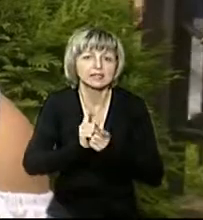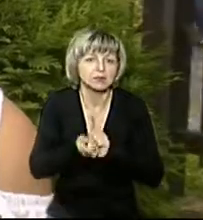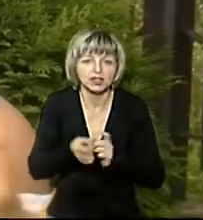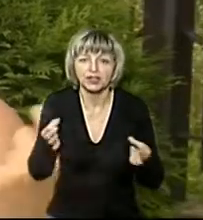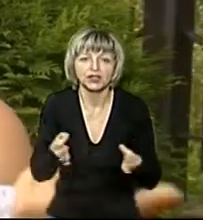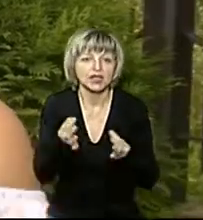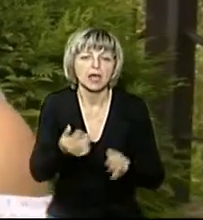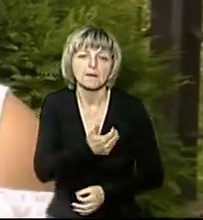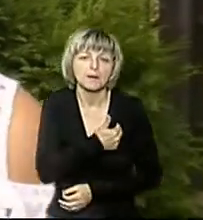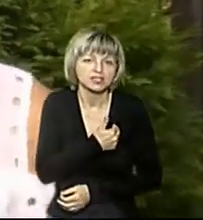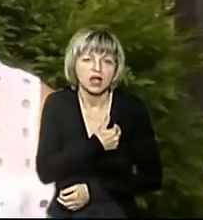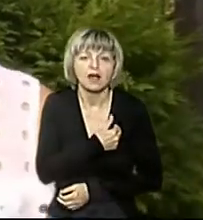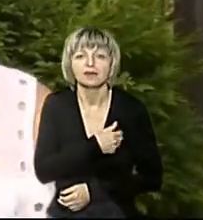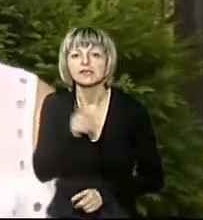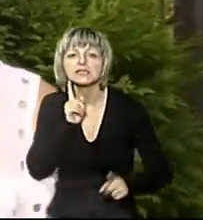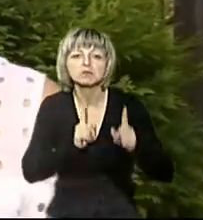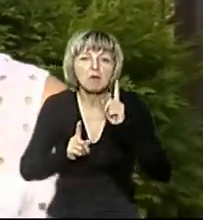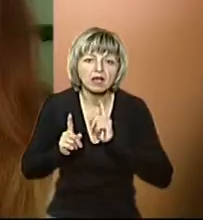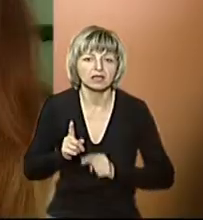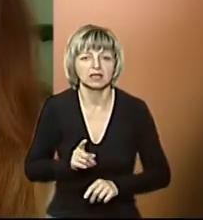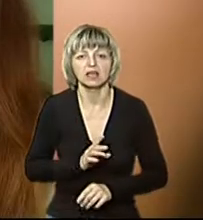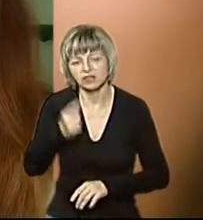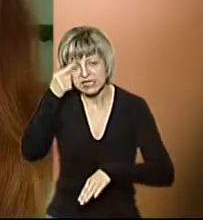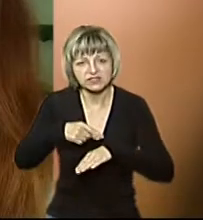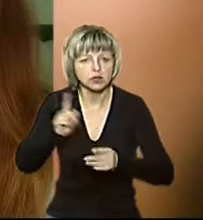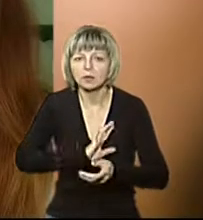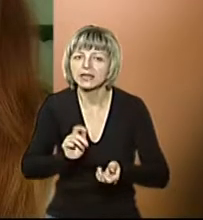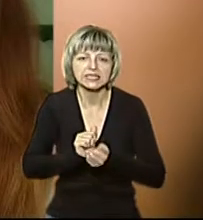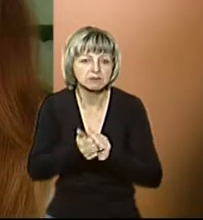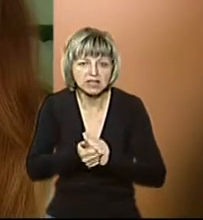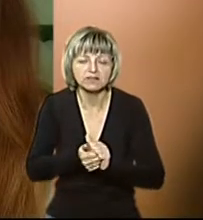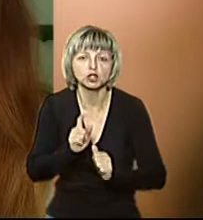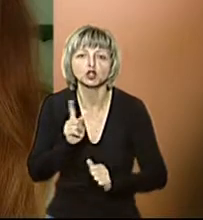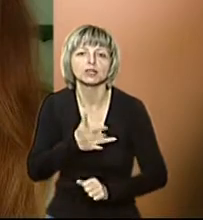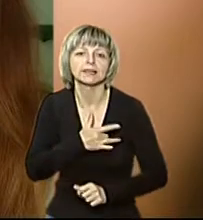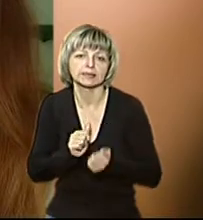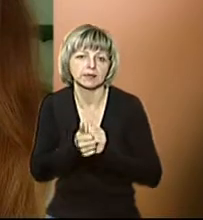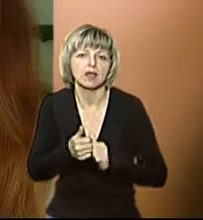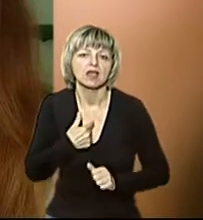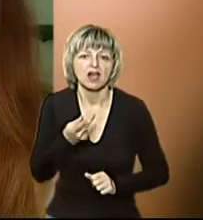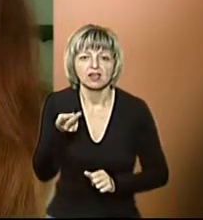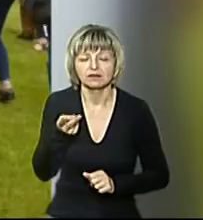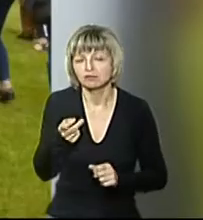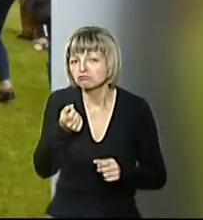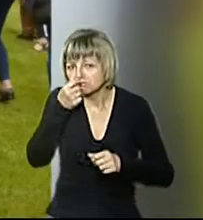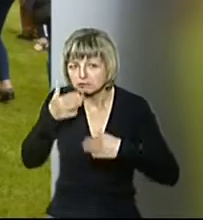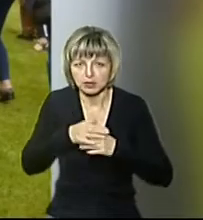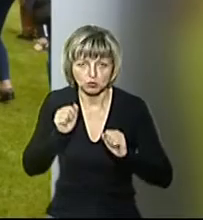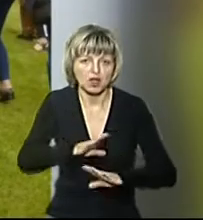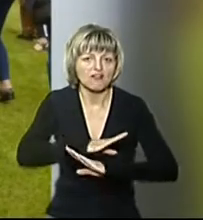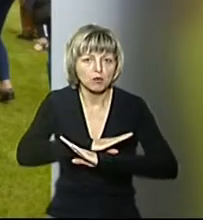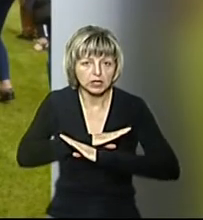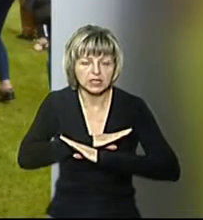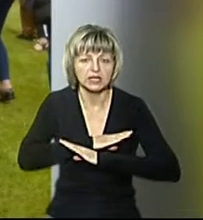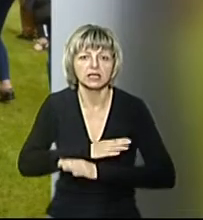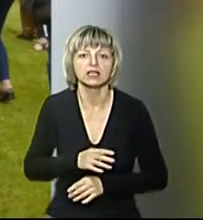бажань, смаків. Звідогляд змінився не тому, що мені серце пересидило, а тому, що я двома ногами була вже у могилі. І коли